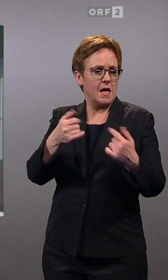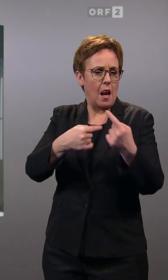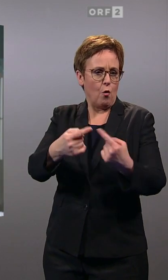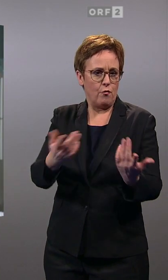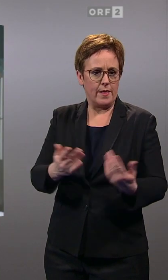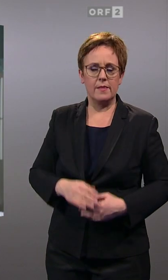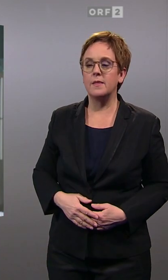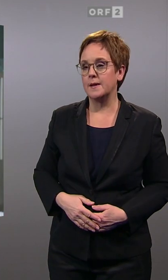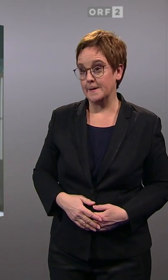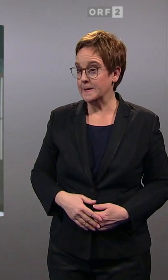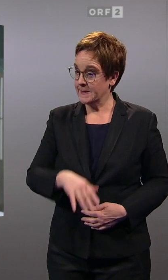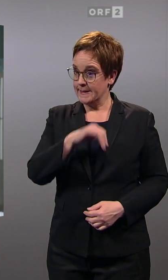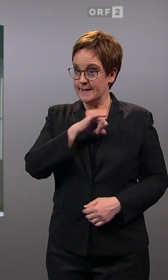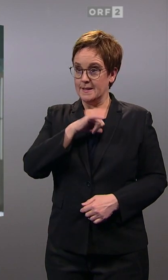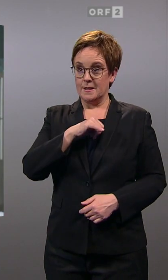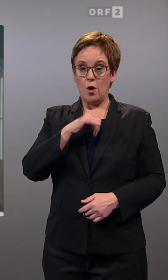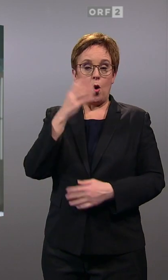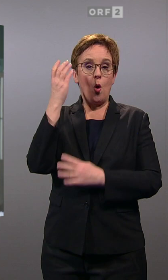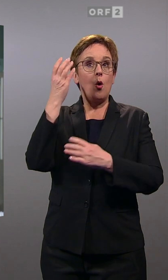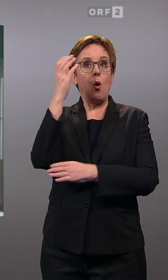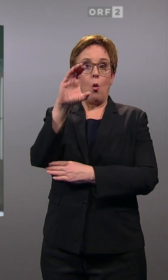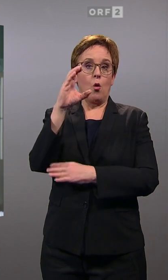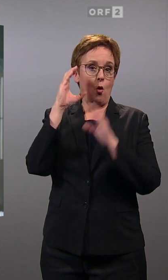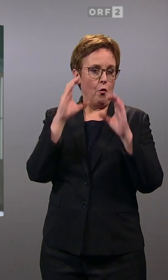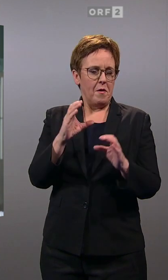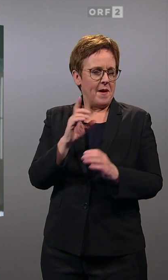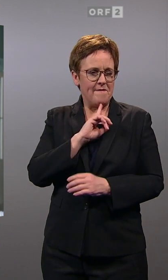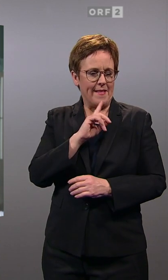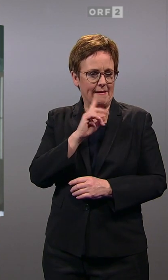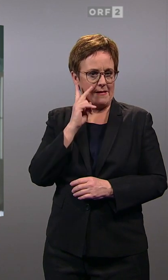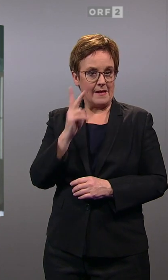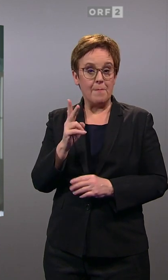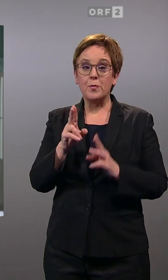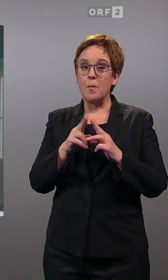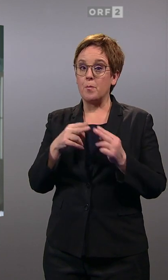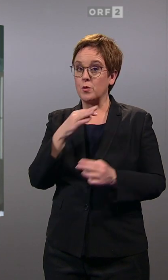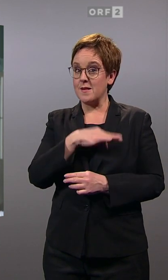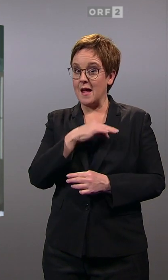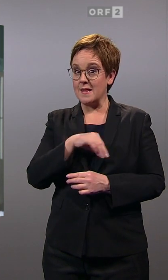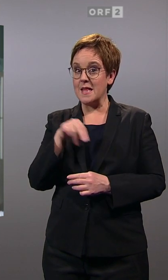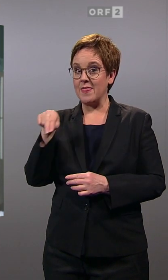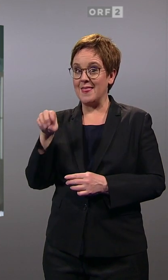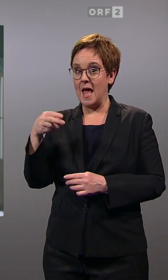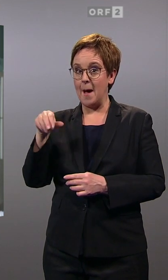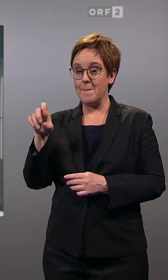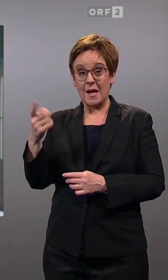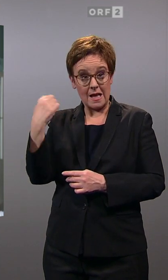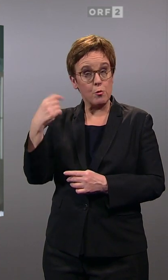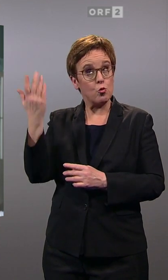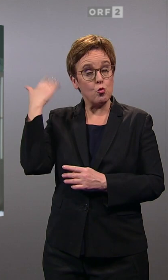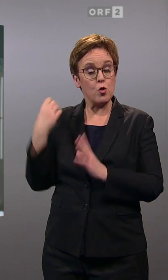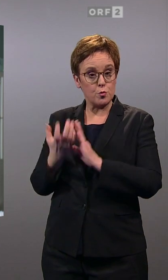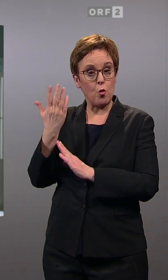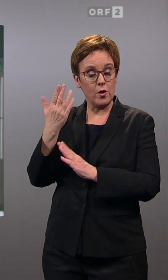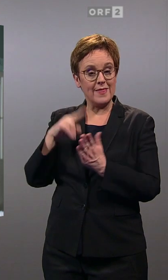Es war auch zum Beispiel das ÖVP-Logo kaum zu sehen. Und auch Bundeskanzler Karl Nehammer, selbst aus der ÖVP Niederösterreich stammend,